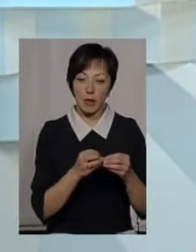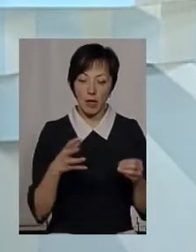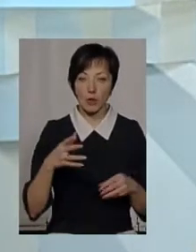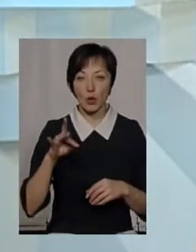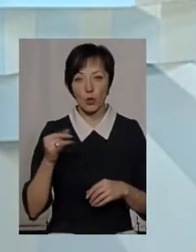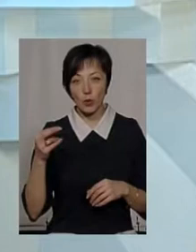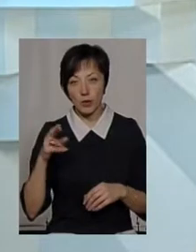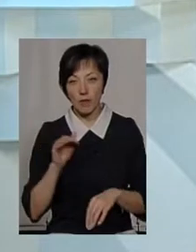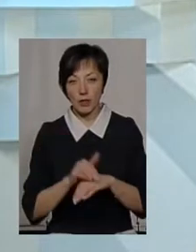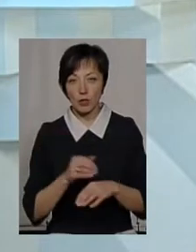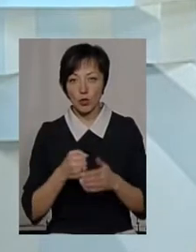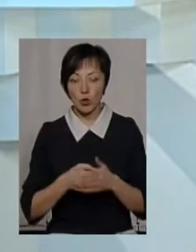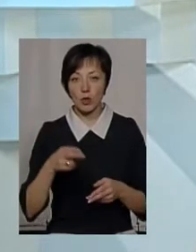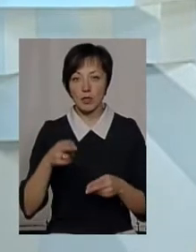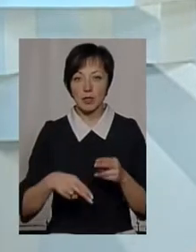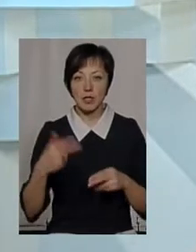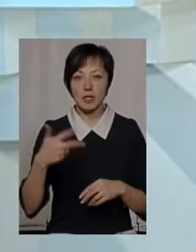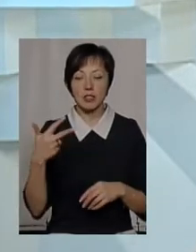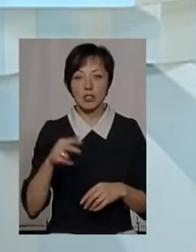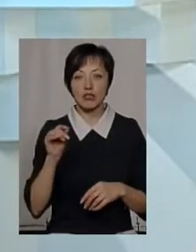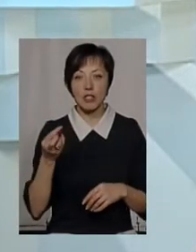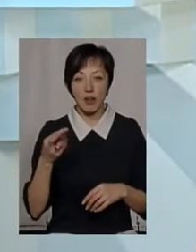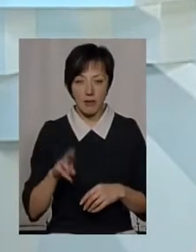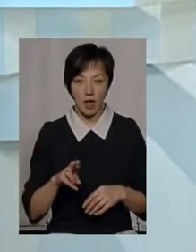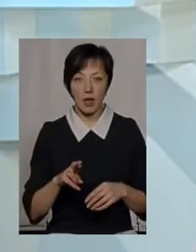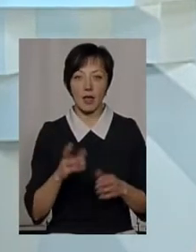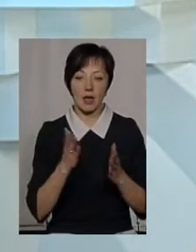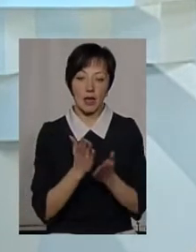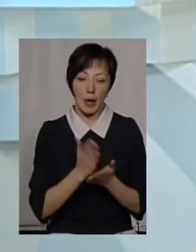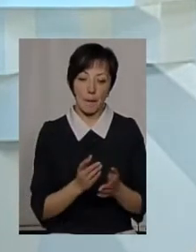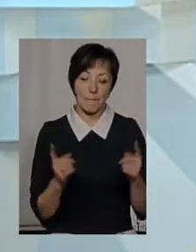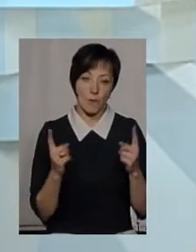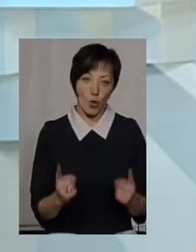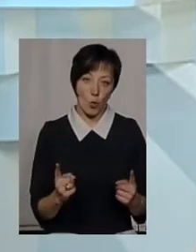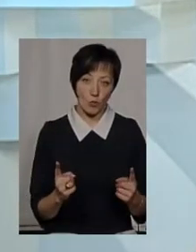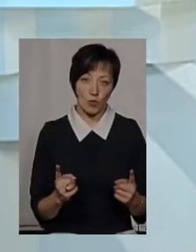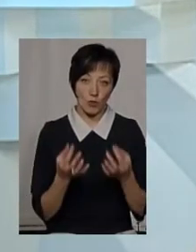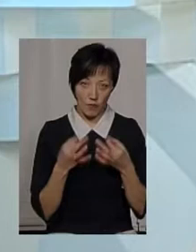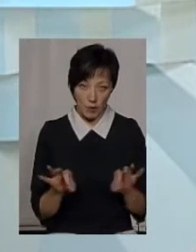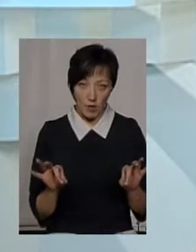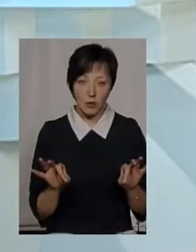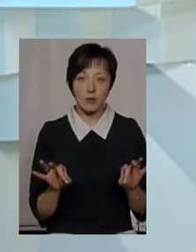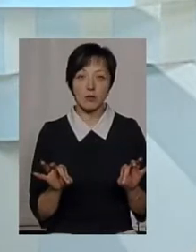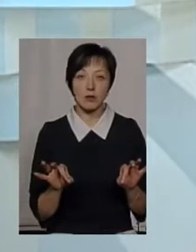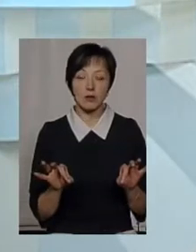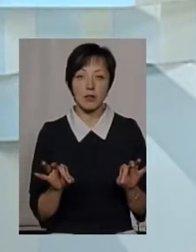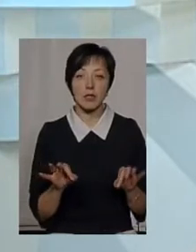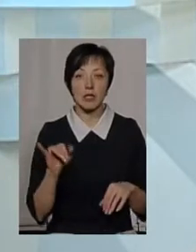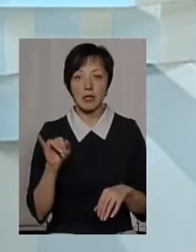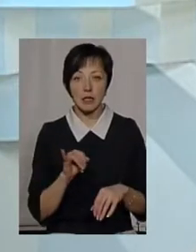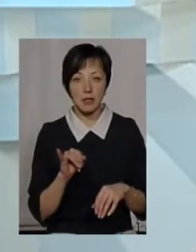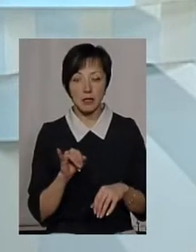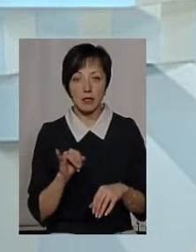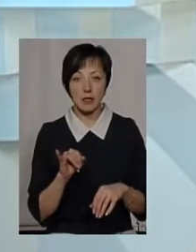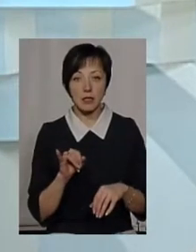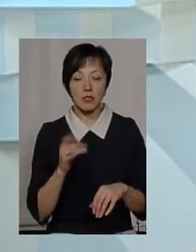15 грудня і діє фактично до кінця мерця, до 30 червня нашого домі. Далі є невеликий перерізок часу і